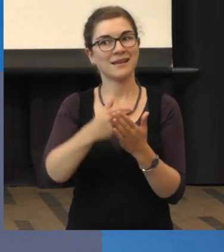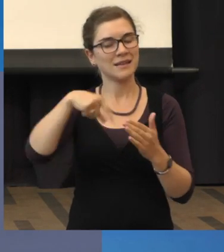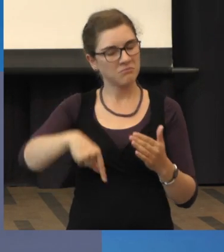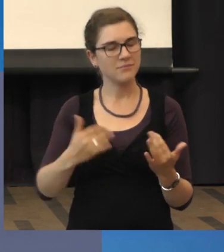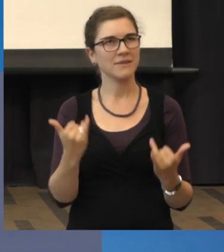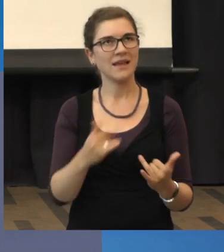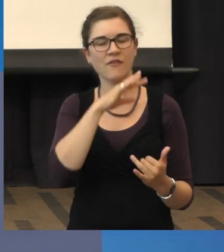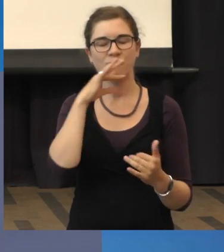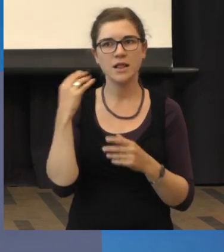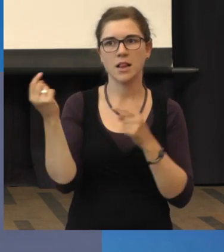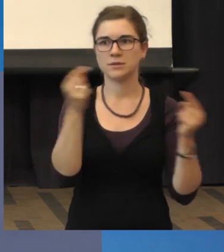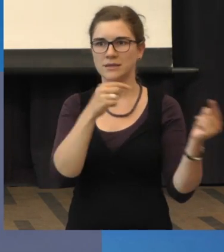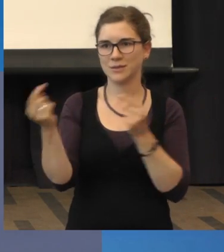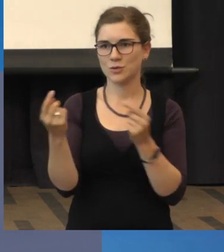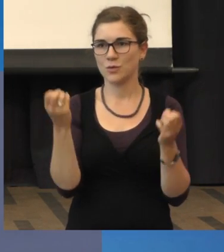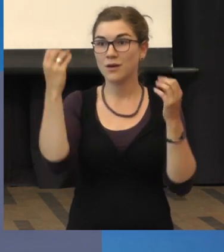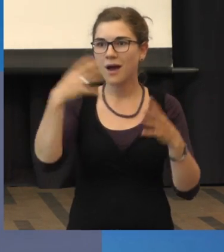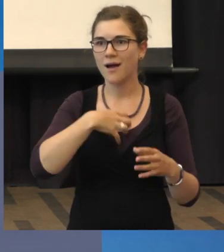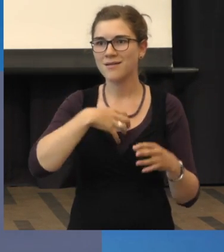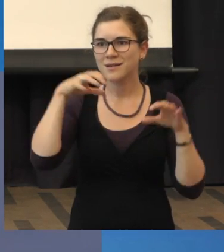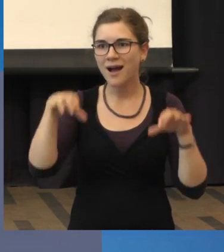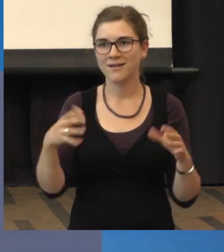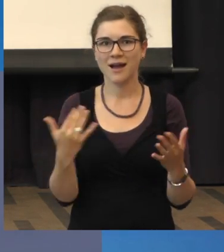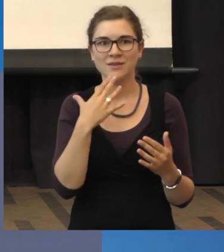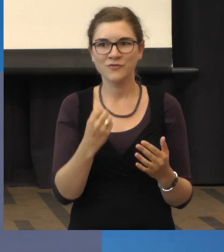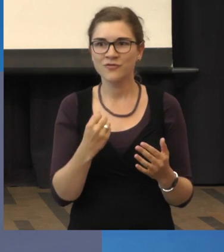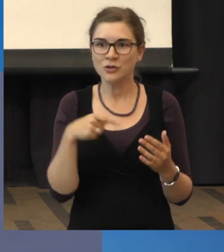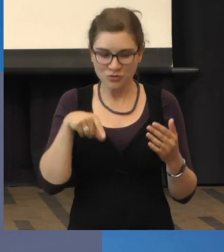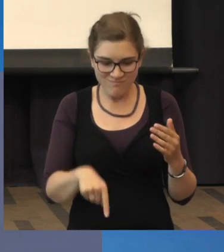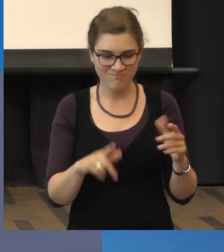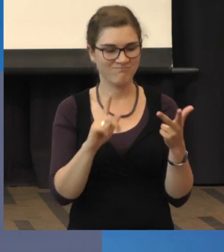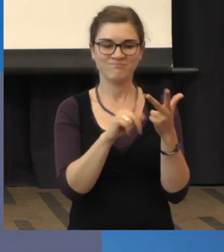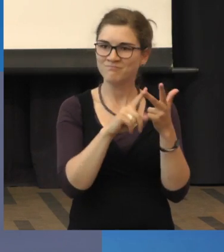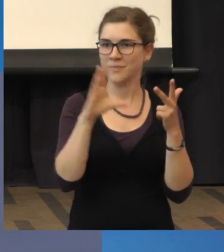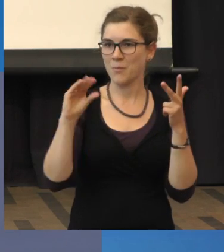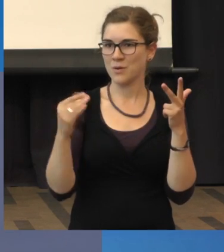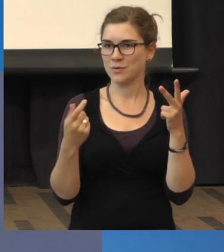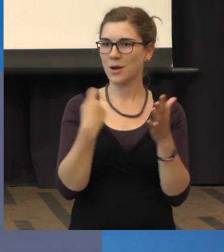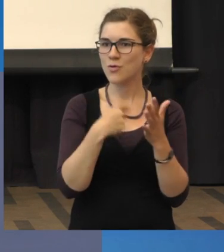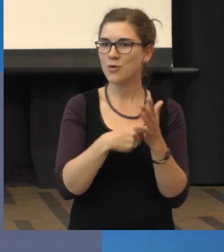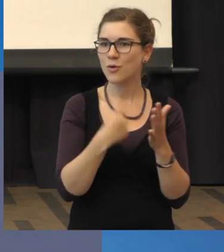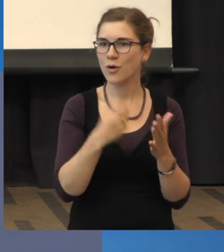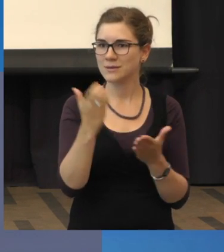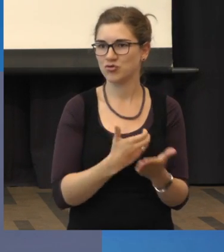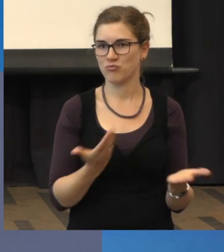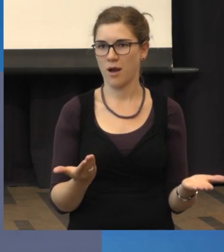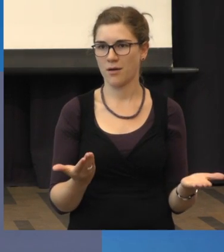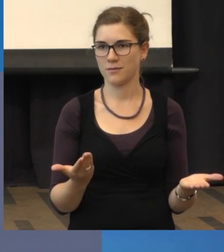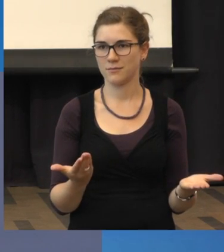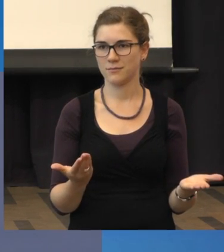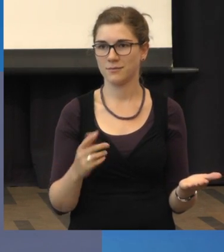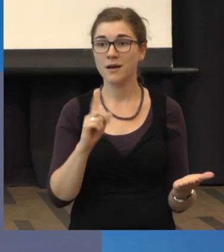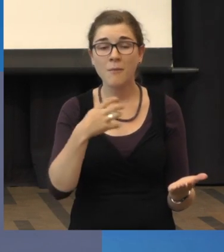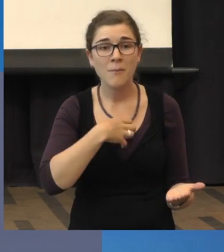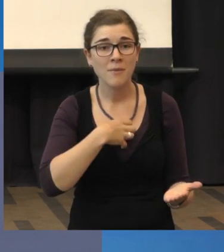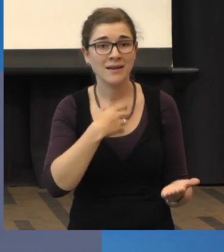Krankenkassen haben natürlich ein Interesse daran, weil sie Kosten sparen wollen, berechtigterweise. Nimmt doch Avastin. Der Patient sagt, er ist aber eigentlich